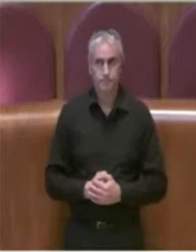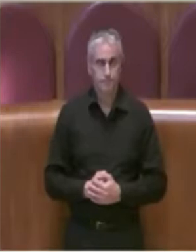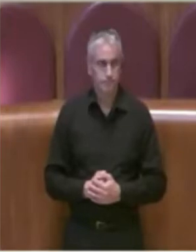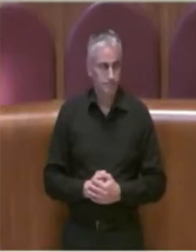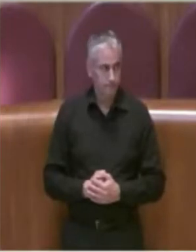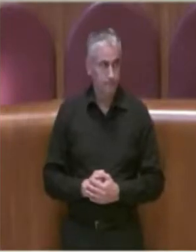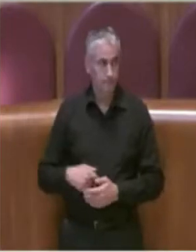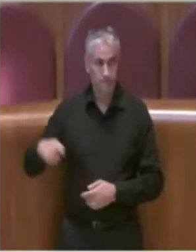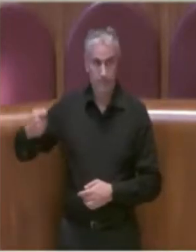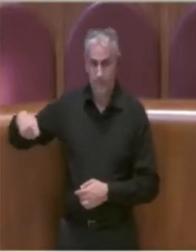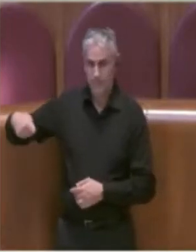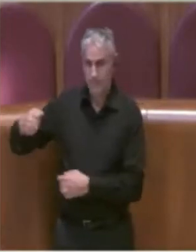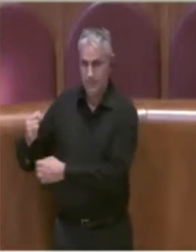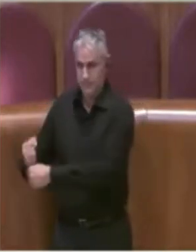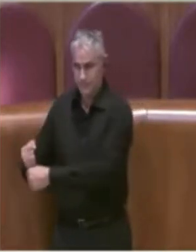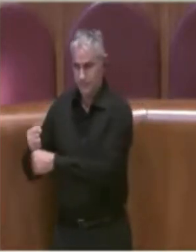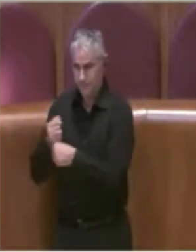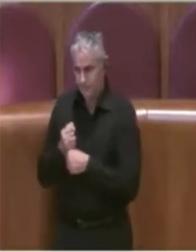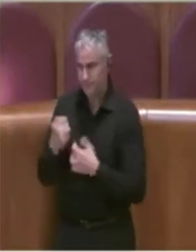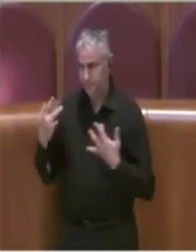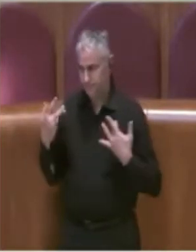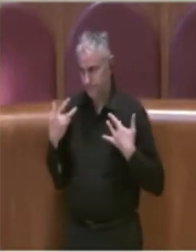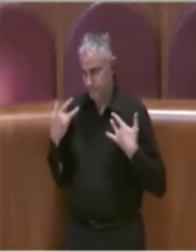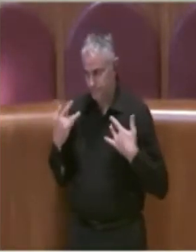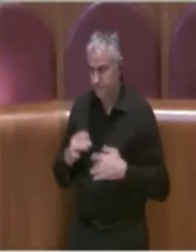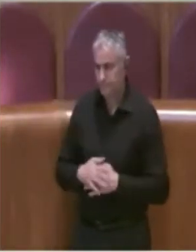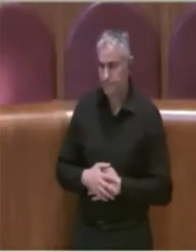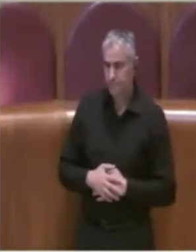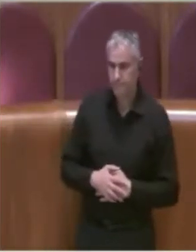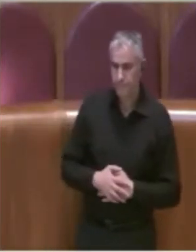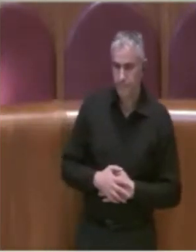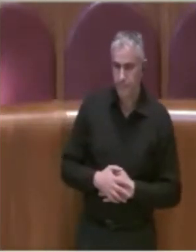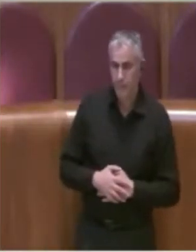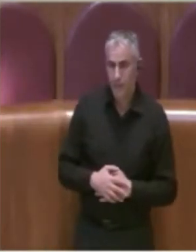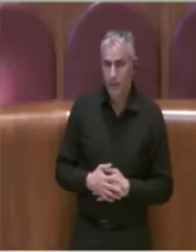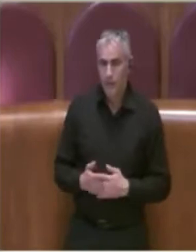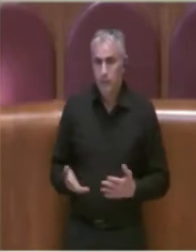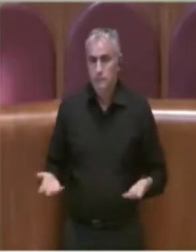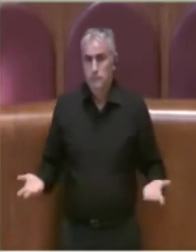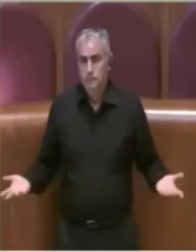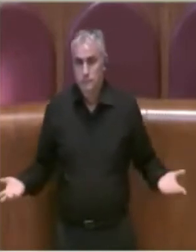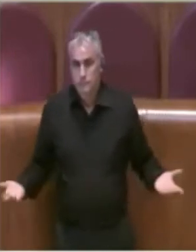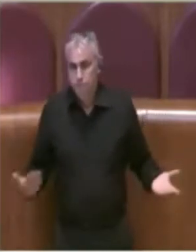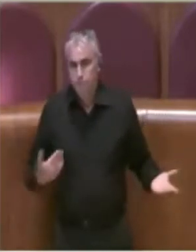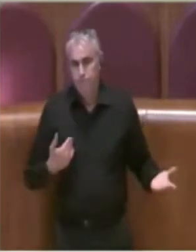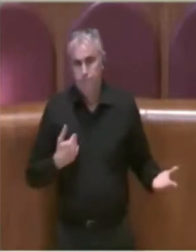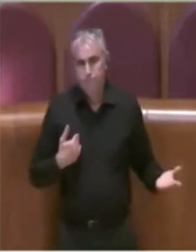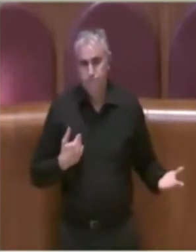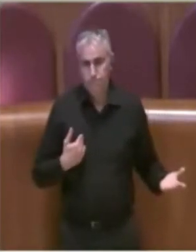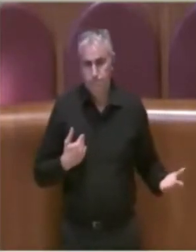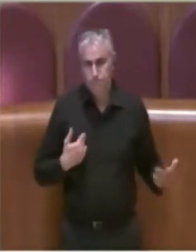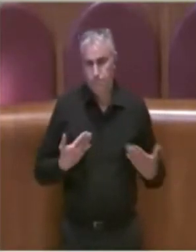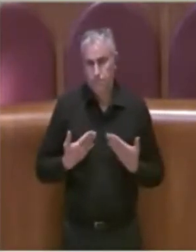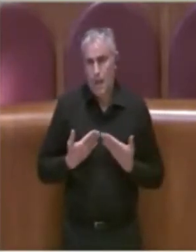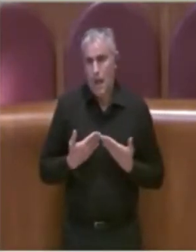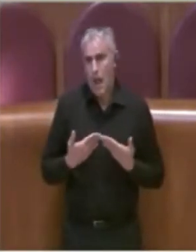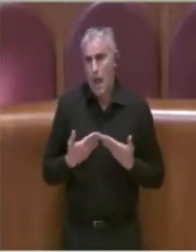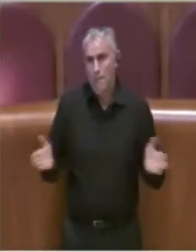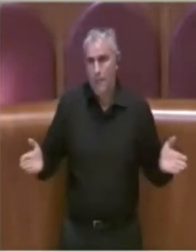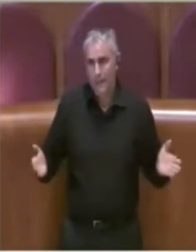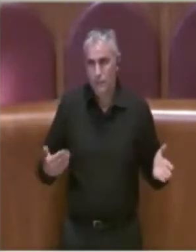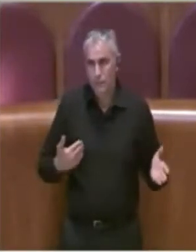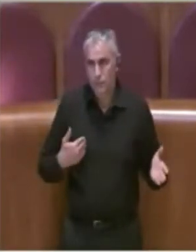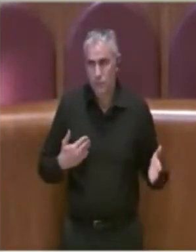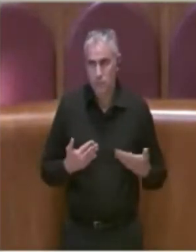Grazie Presidente, io sinceramente resto molto perplessa quando